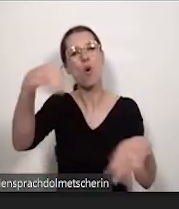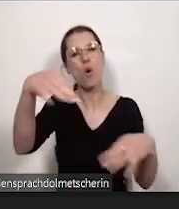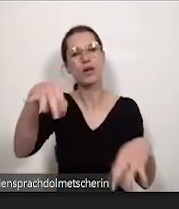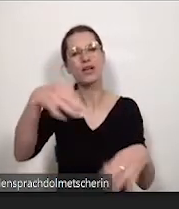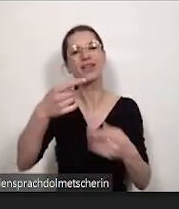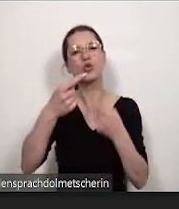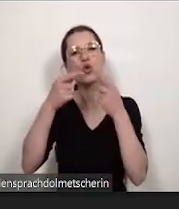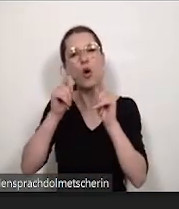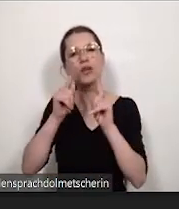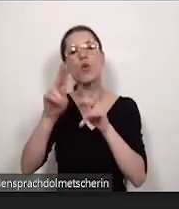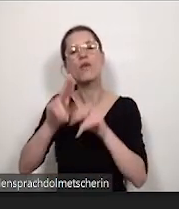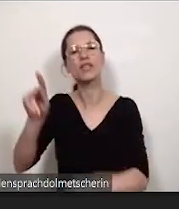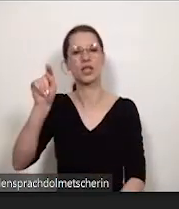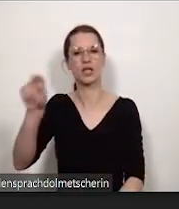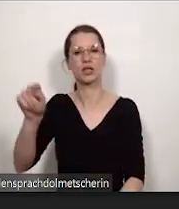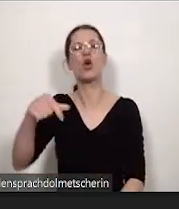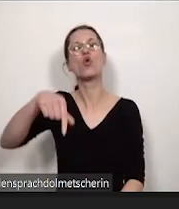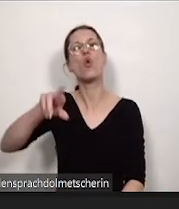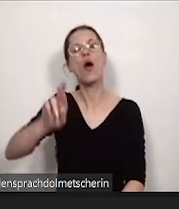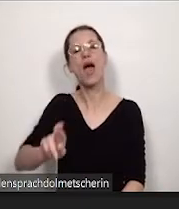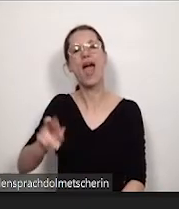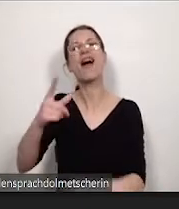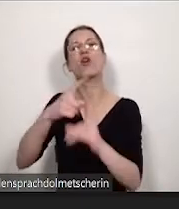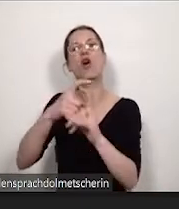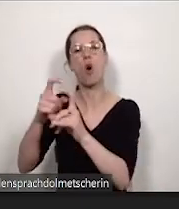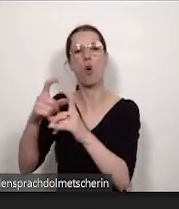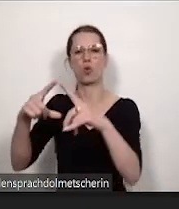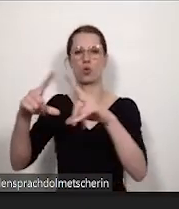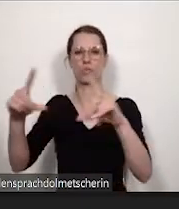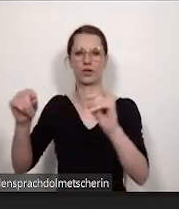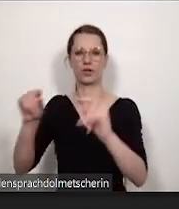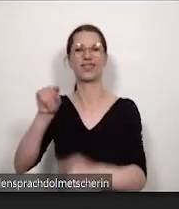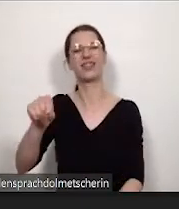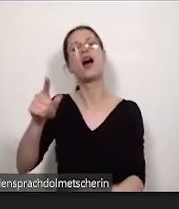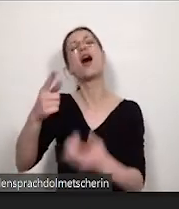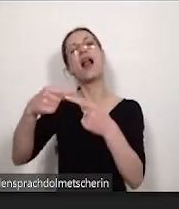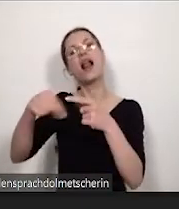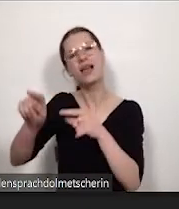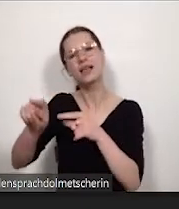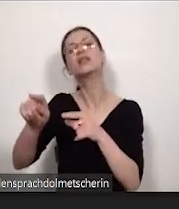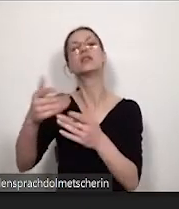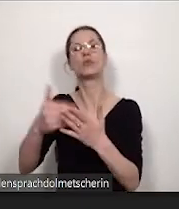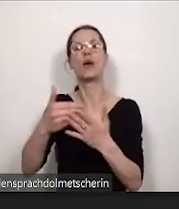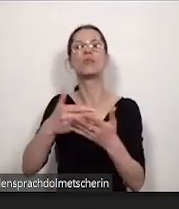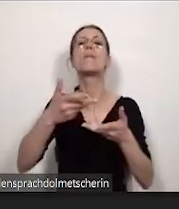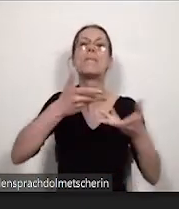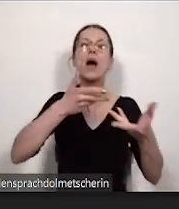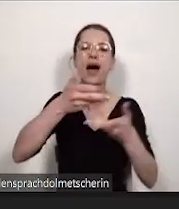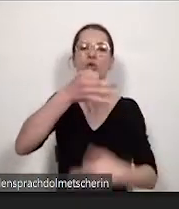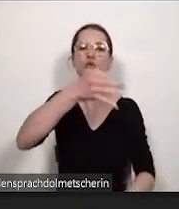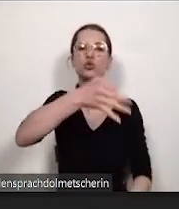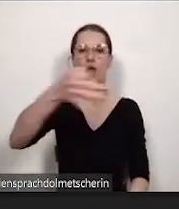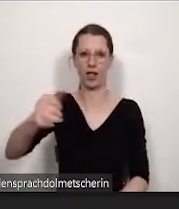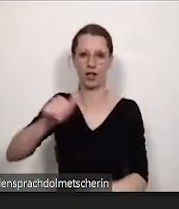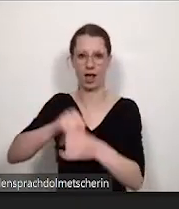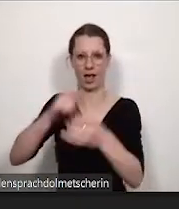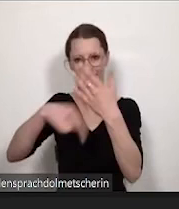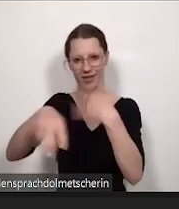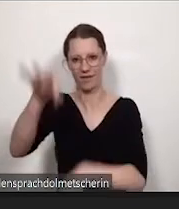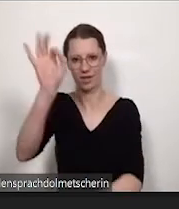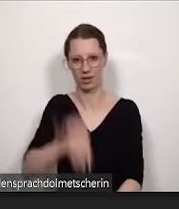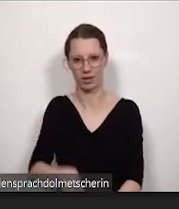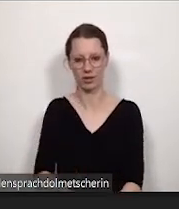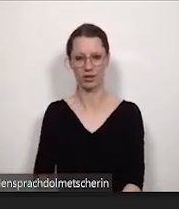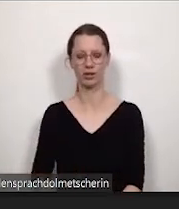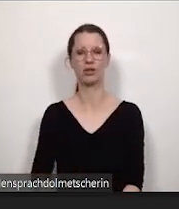-Universität, ist mit einem QR-Code versehen worden, wo man den Link zu Beratungsstellen findet und auch den